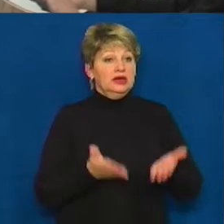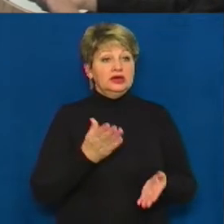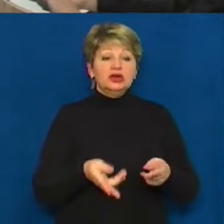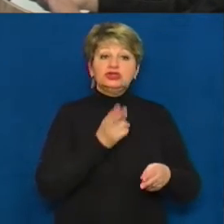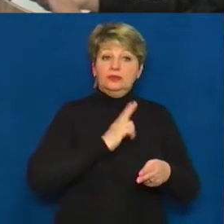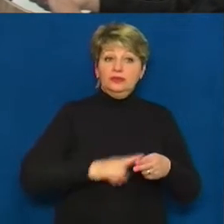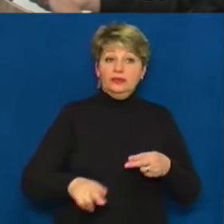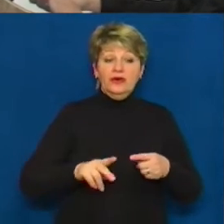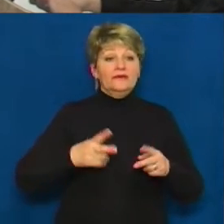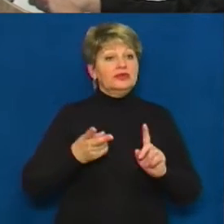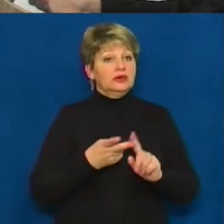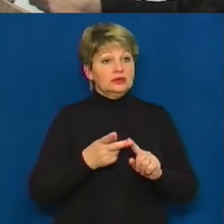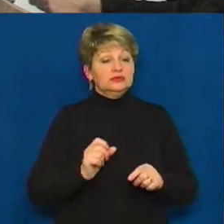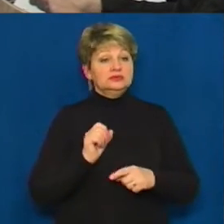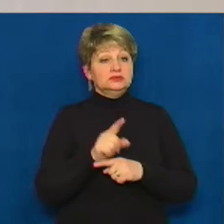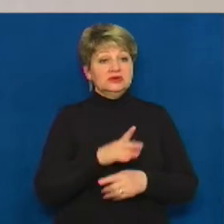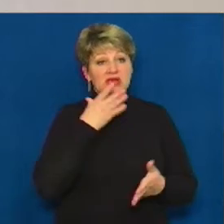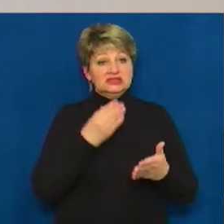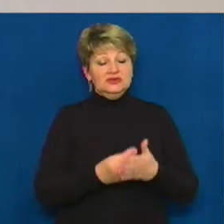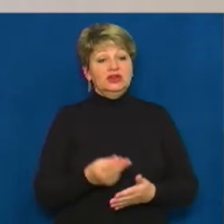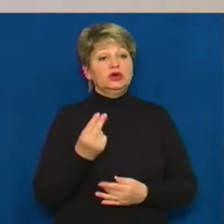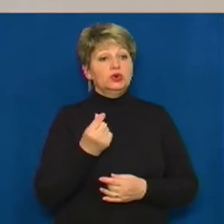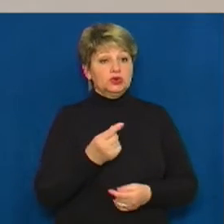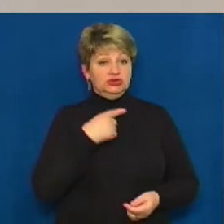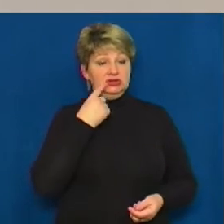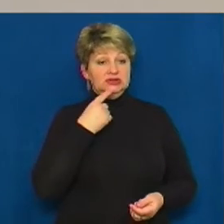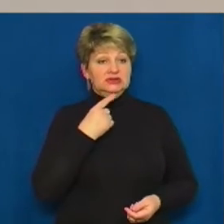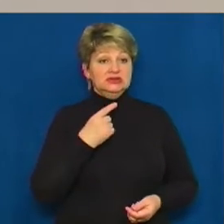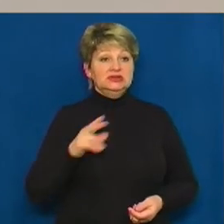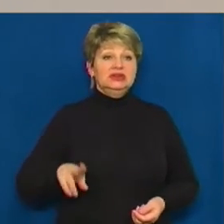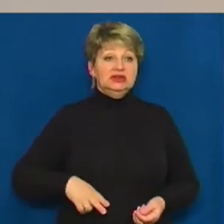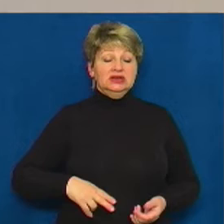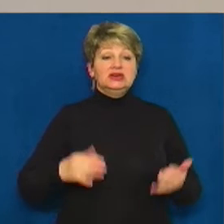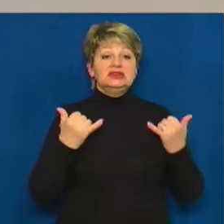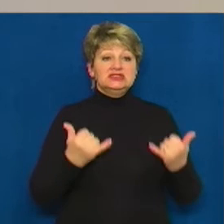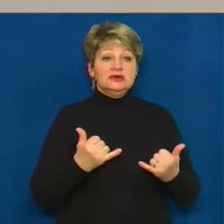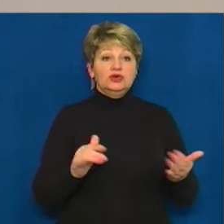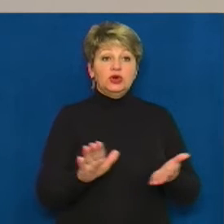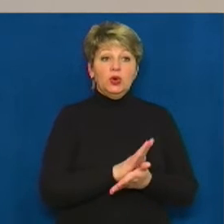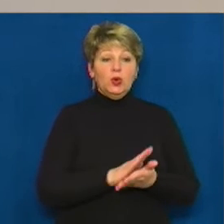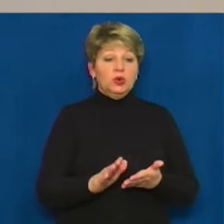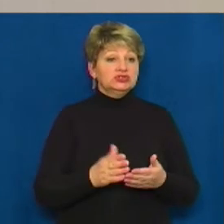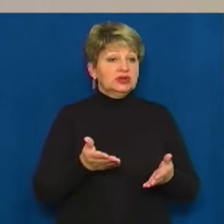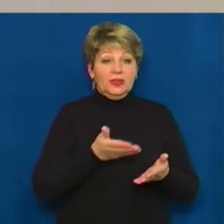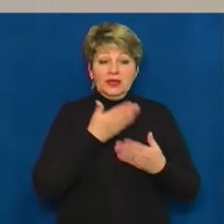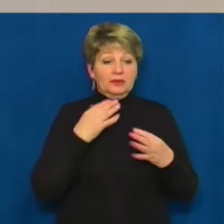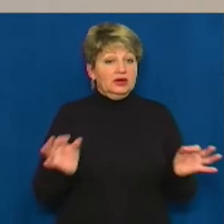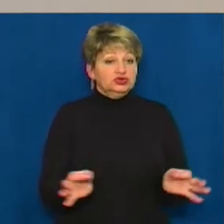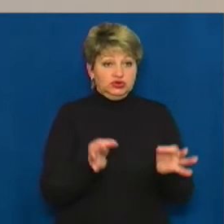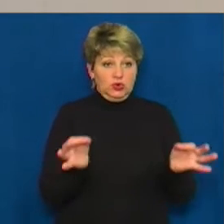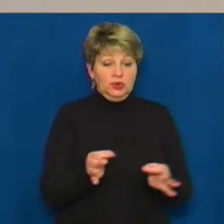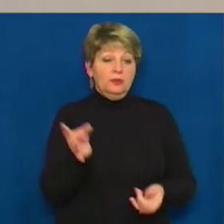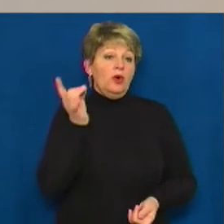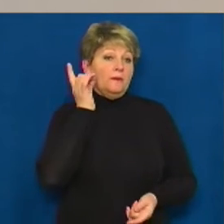її втратить, іншу замовляє за власні гроші, додає Сергій Воронов. Сьогодні коштів не передбачено жодних, тому що в